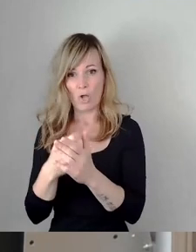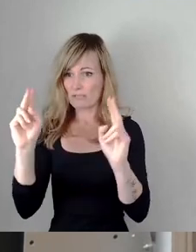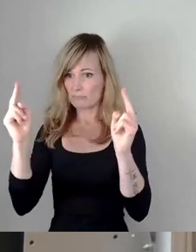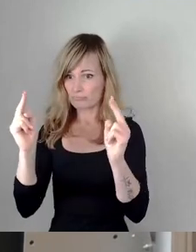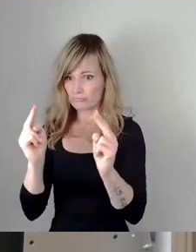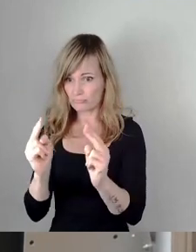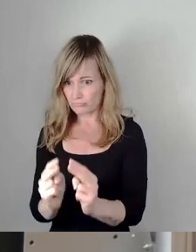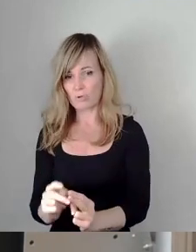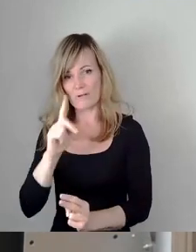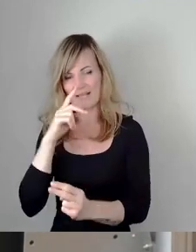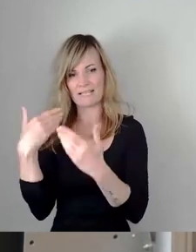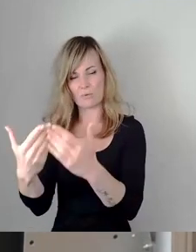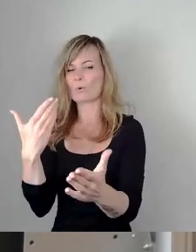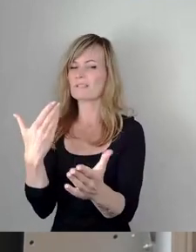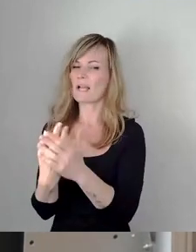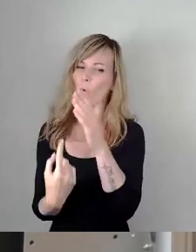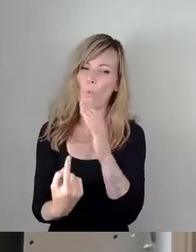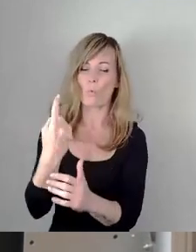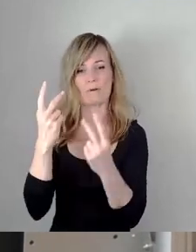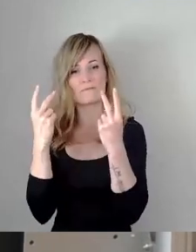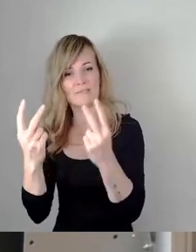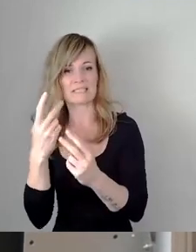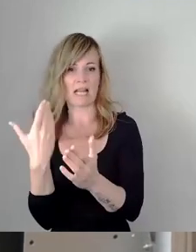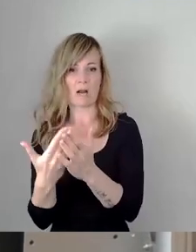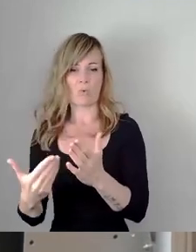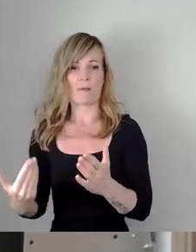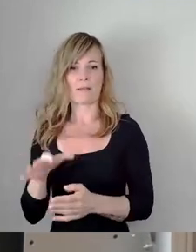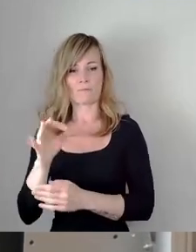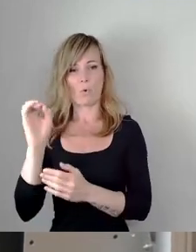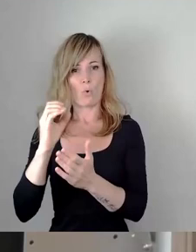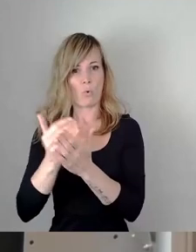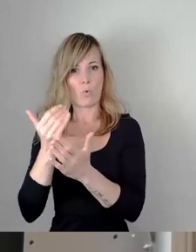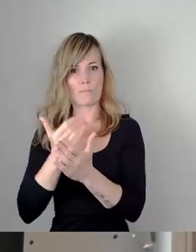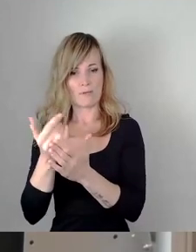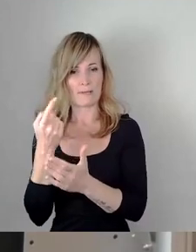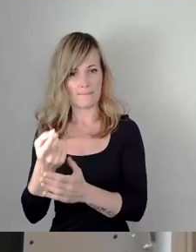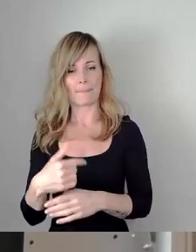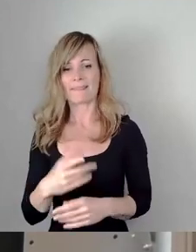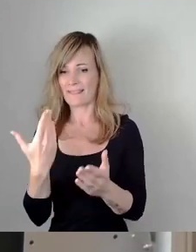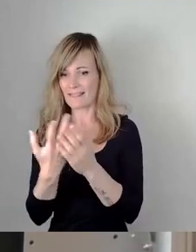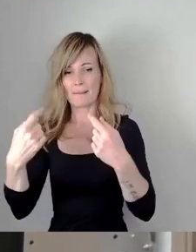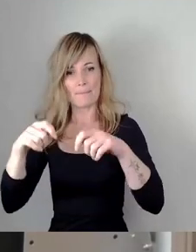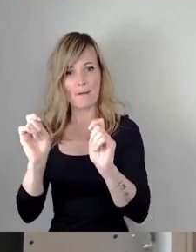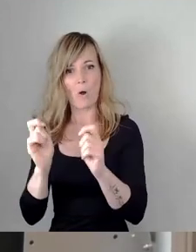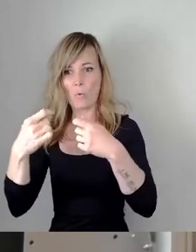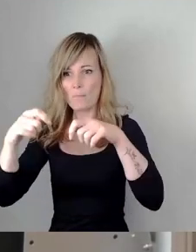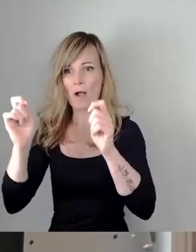eminent ein ökonomisches Argument. Und es geht um die Ökobilanz und das Bauen von Gebäuden. Und Sie machen sich hier so lustig, Kollege Wirtz, mit diesem